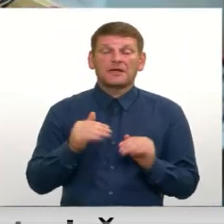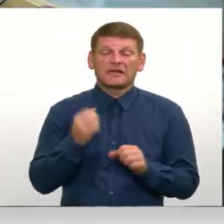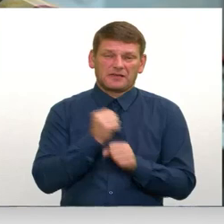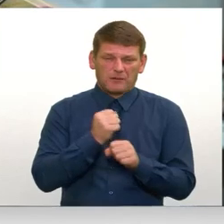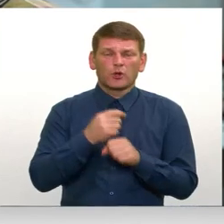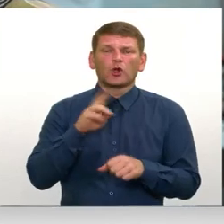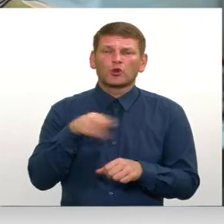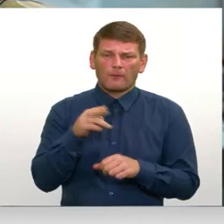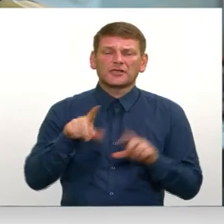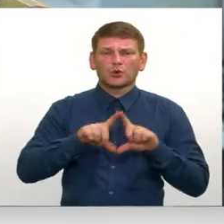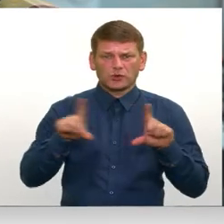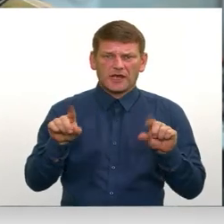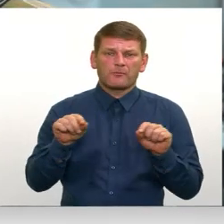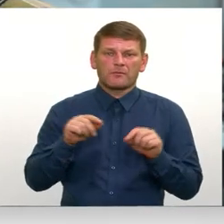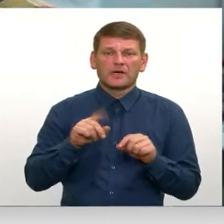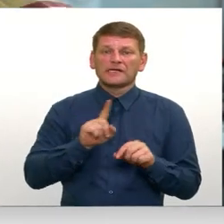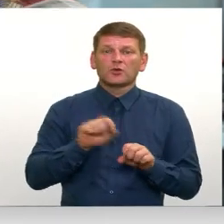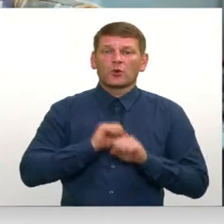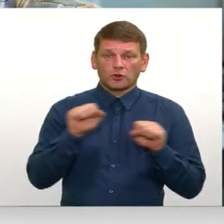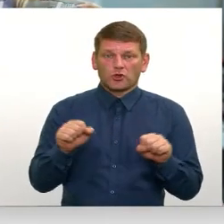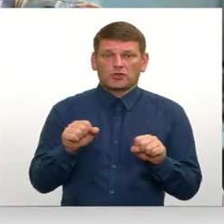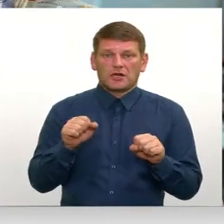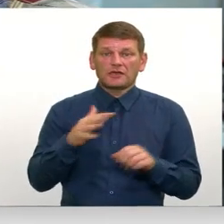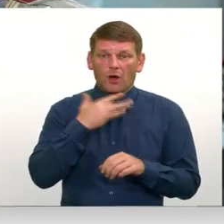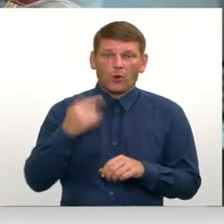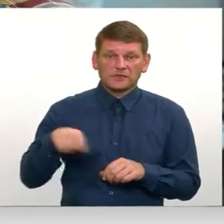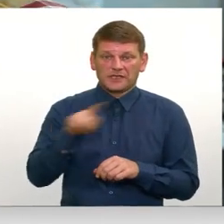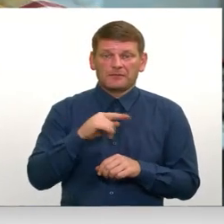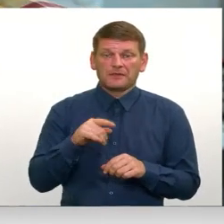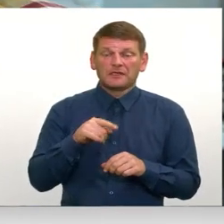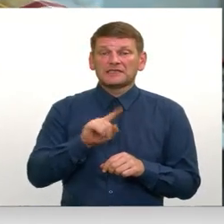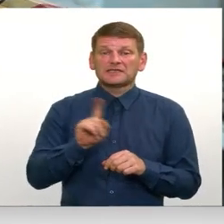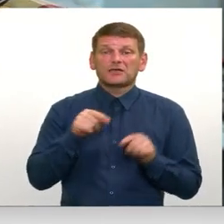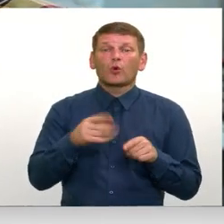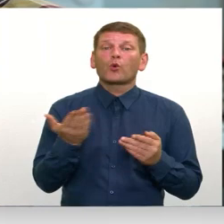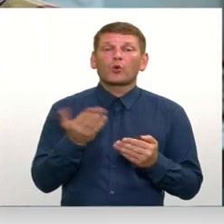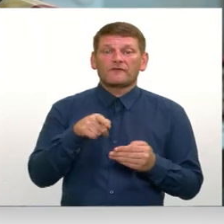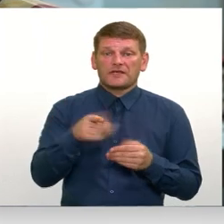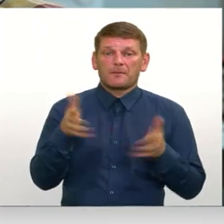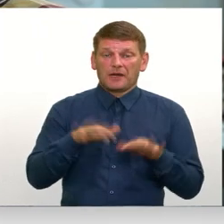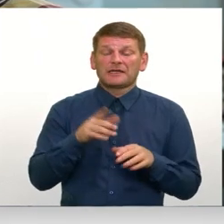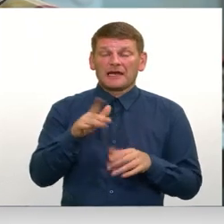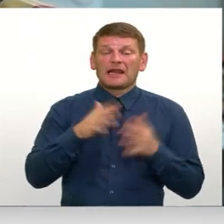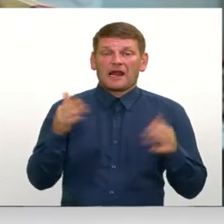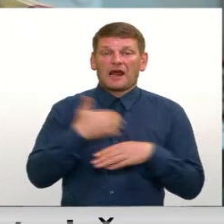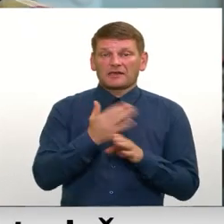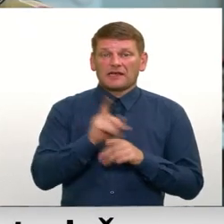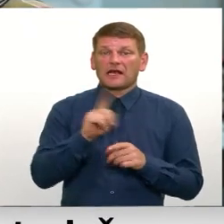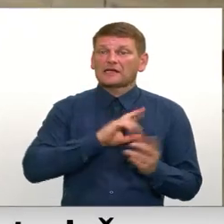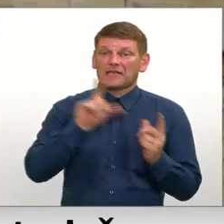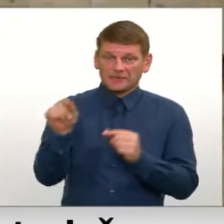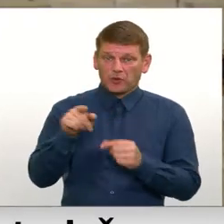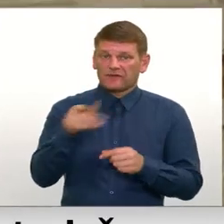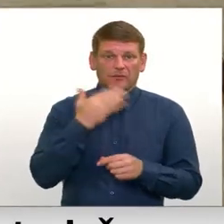ka dobels uzņēmēja nodrošinātu daudziem, bet jā, tas ir, kur viņi paliks, jo lielākā daļa, kur ir aizbraukuši bez dzīvesvietas.